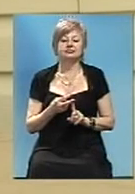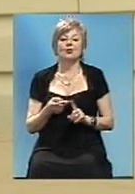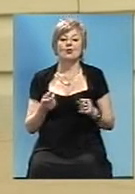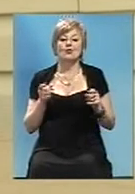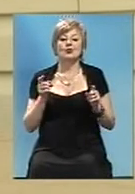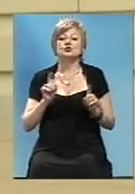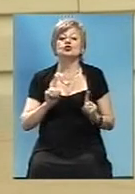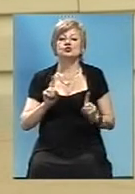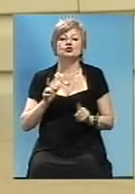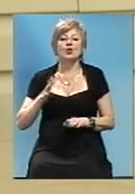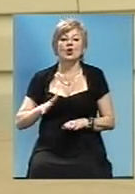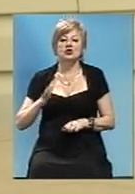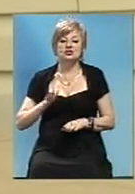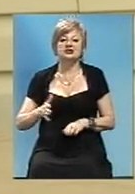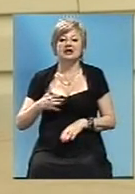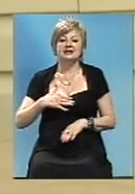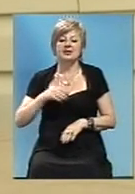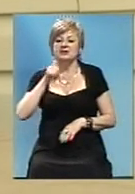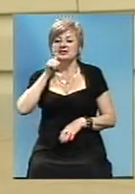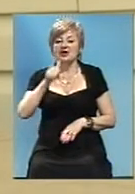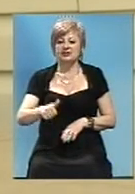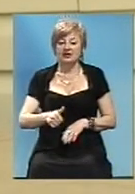чого ж дати нам завтра?